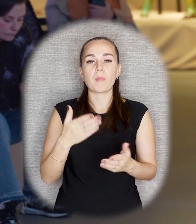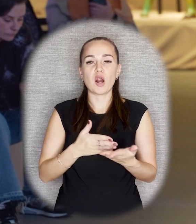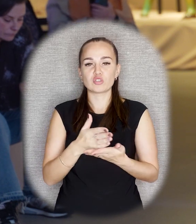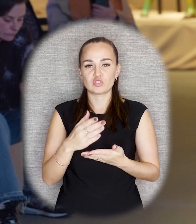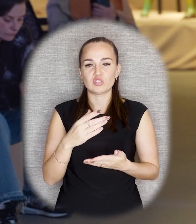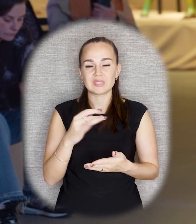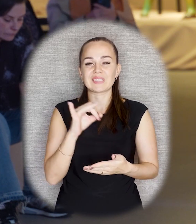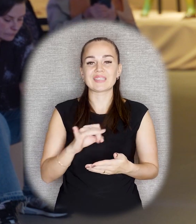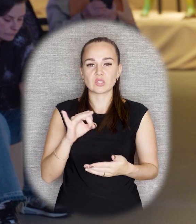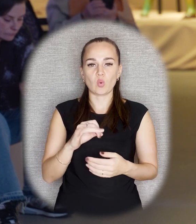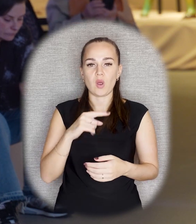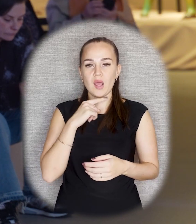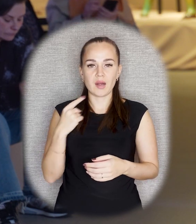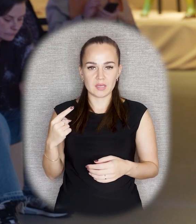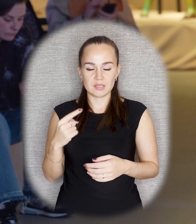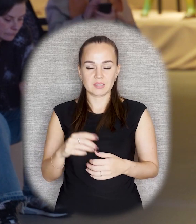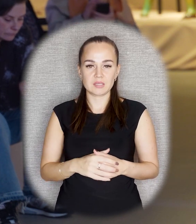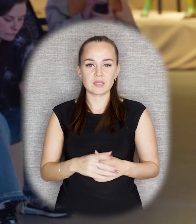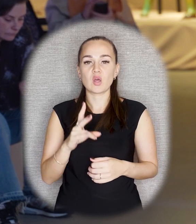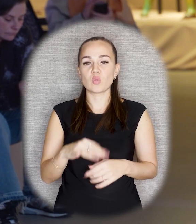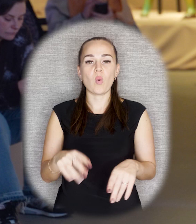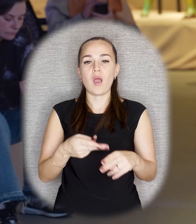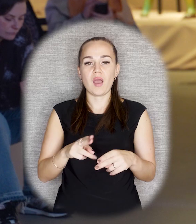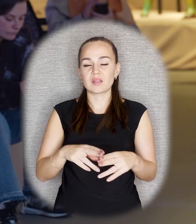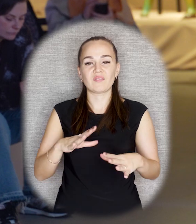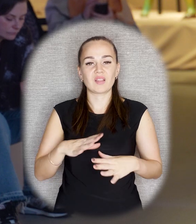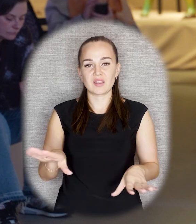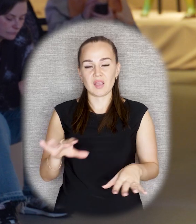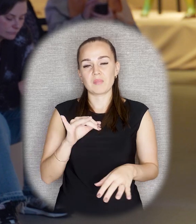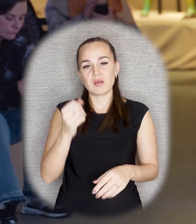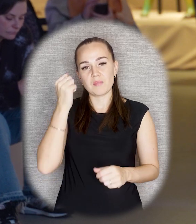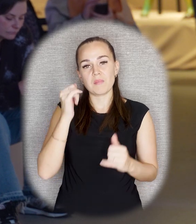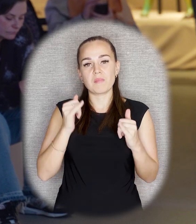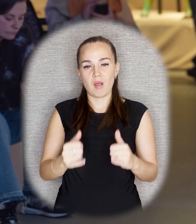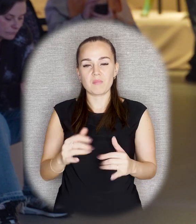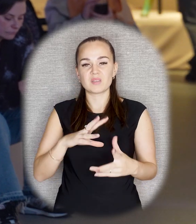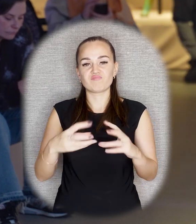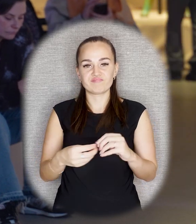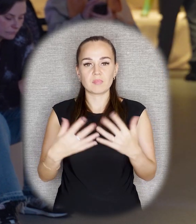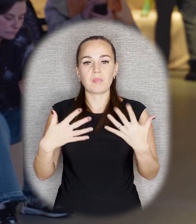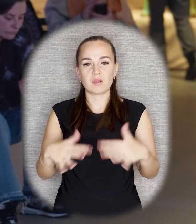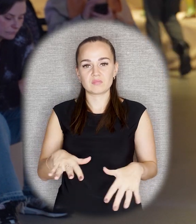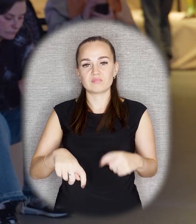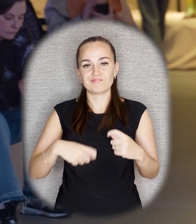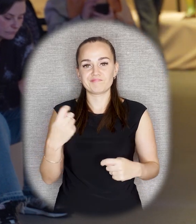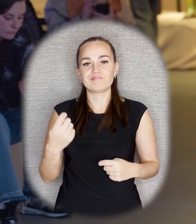Сейчас он называется политическая история России. Но этого не произошло, и памятник в результате был утрачен.